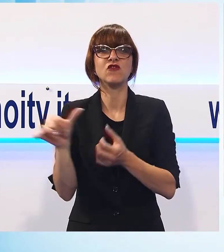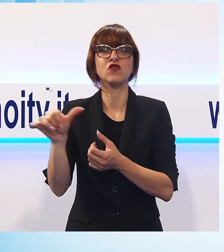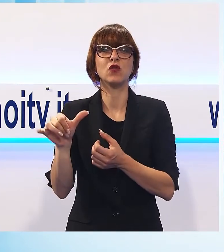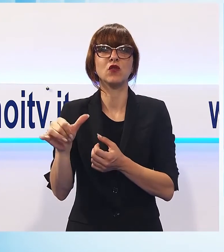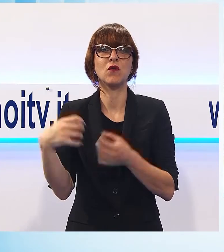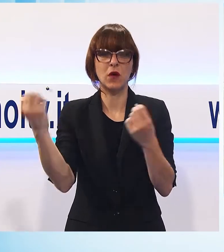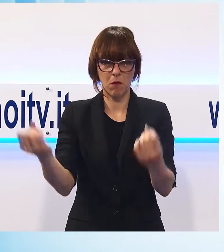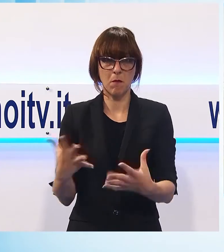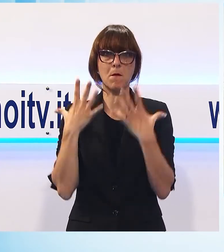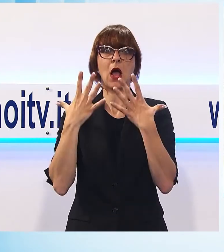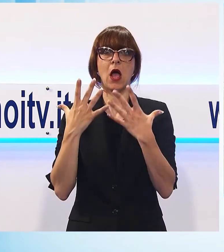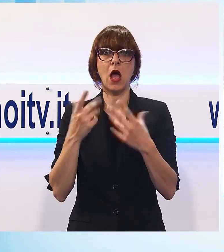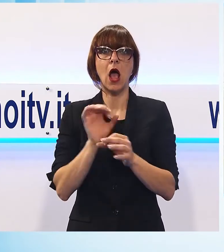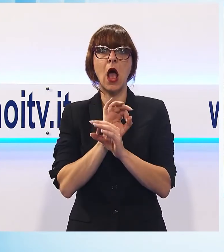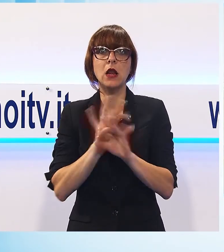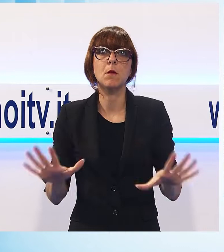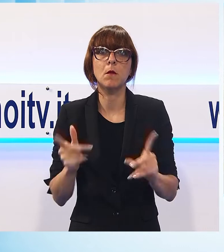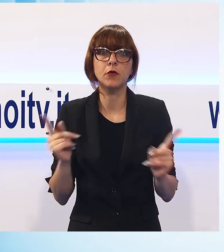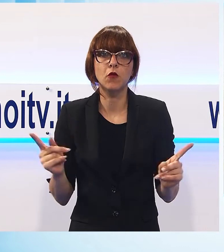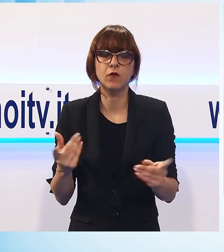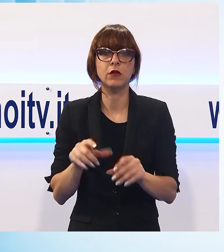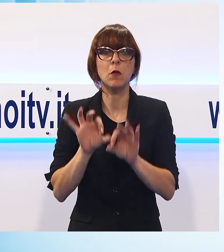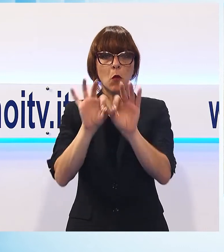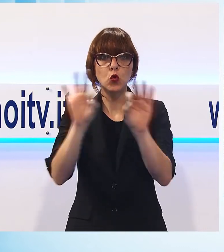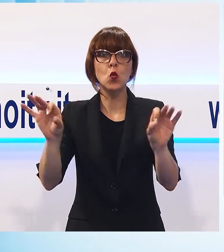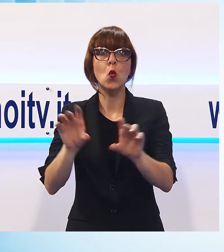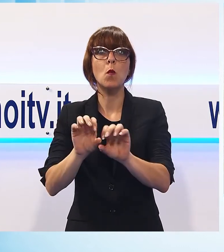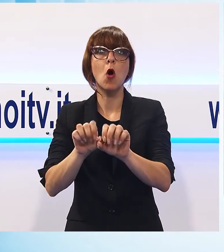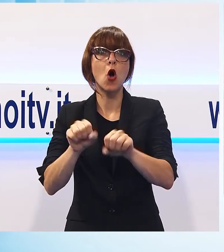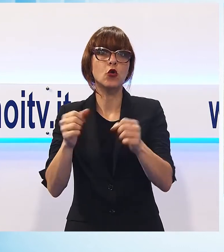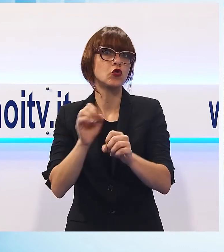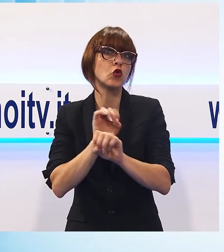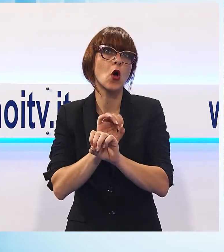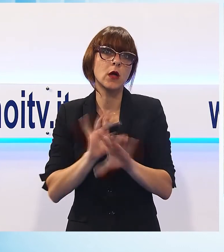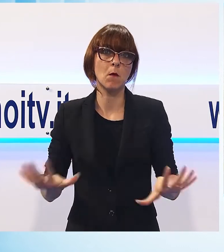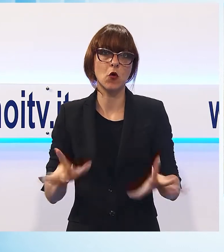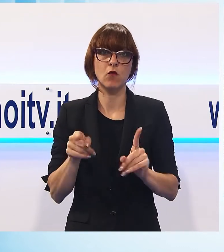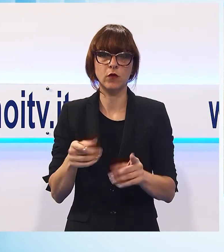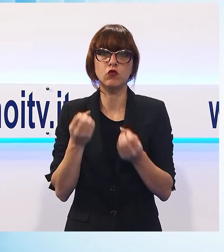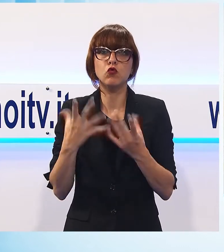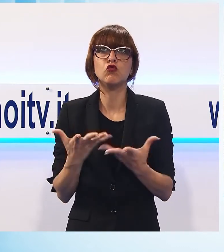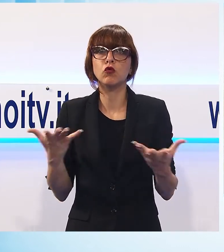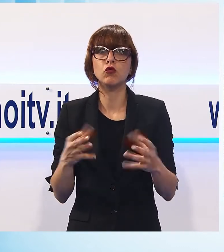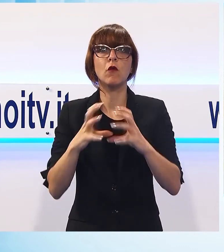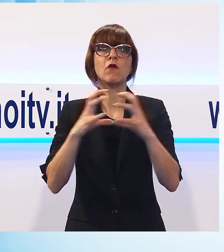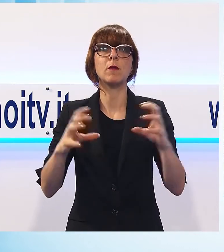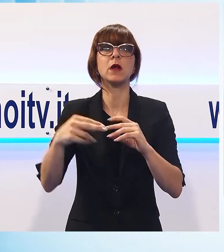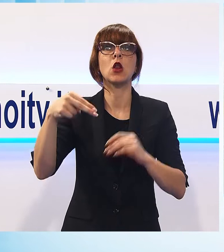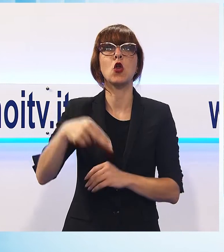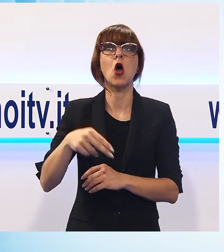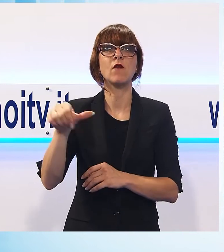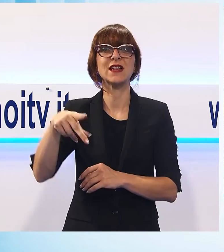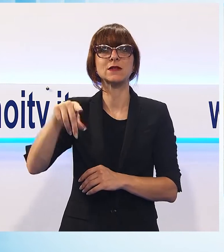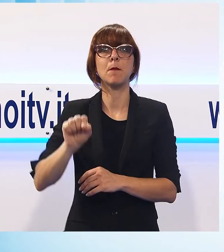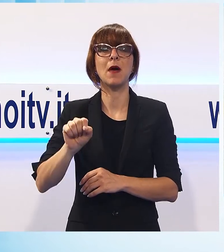tubazione che all'improvviso si è rotta. È accaduto nel reparto dove stava lavorando alla nuova spa, azienda di Via Fossa